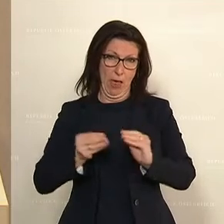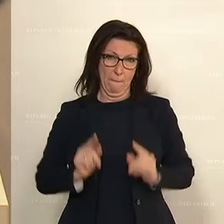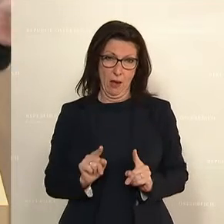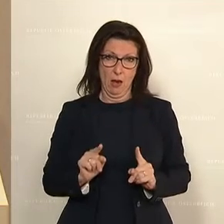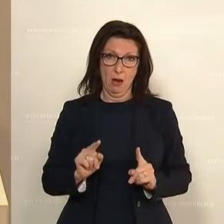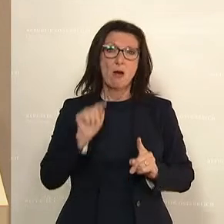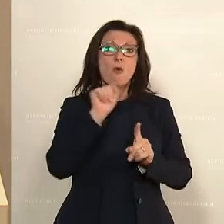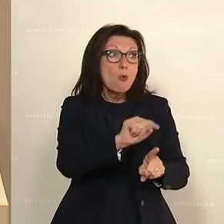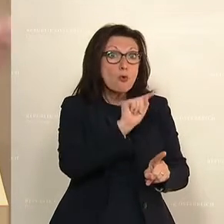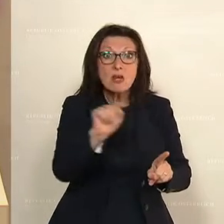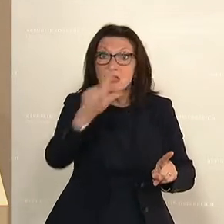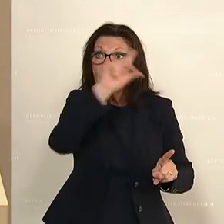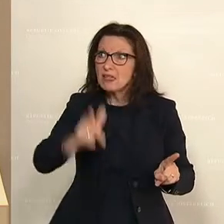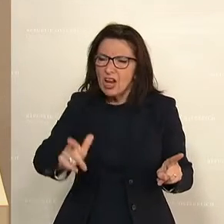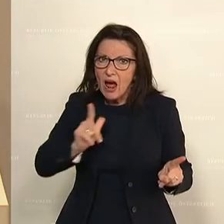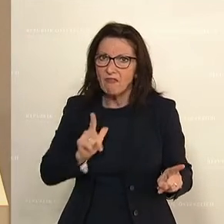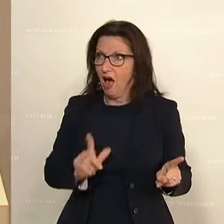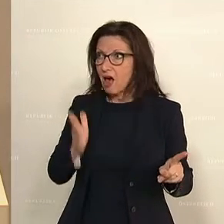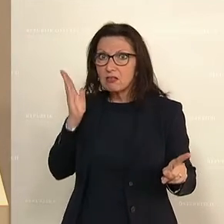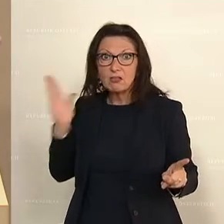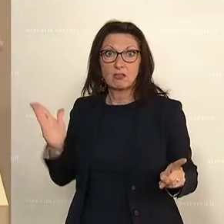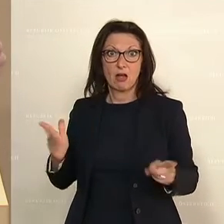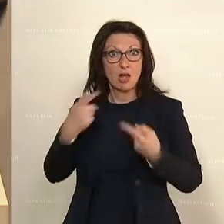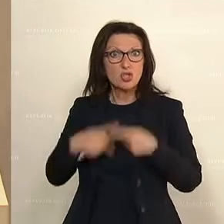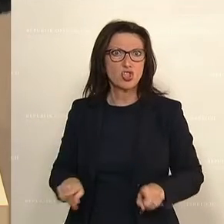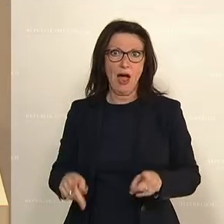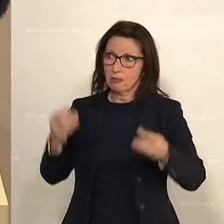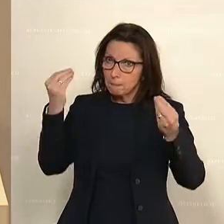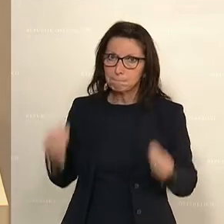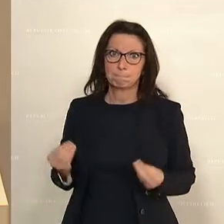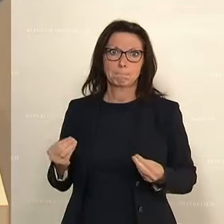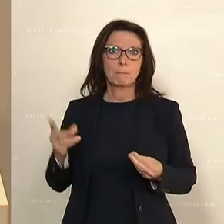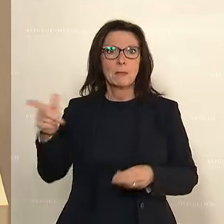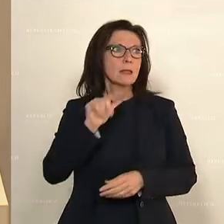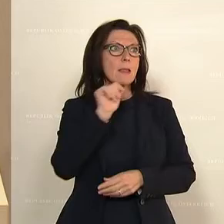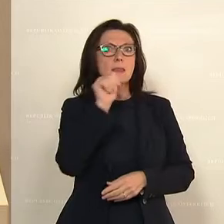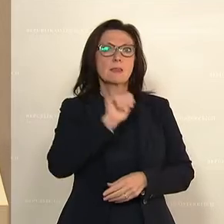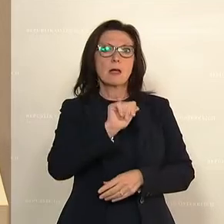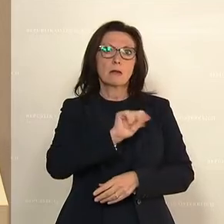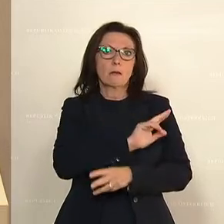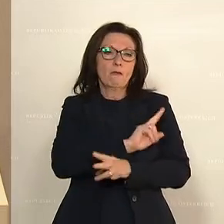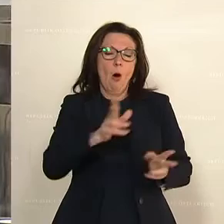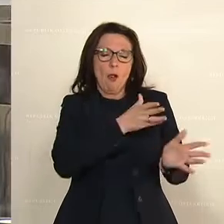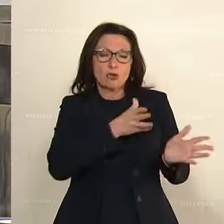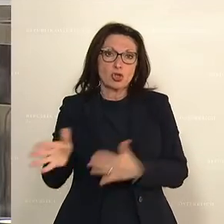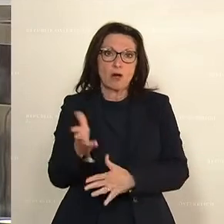die erwarten sich jetzt rasches, entschlossenes Handeln, damit sie nicht komplett in die Armut abrutschen.